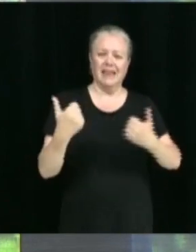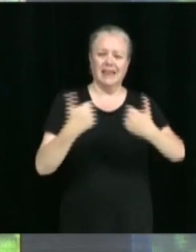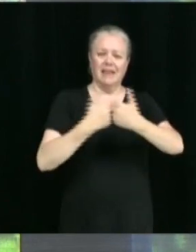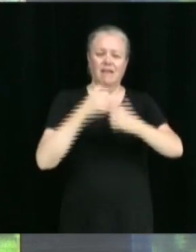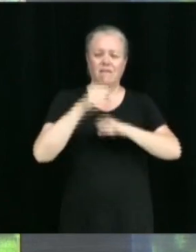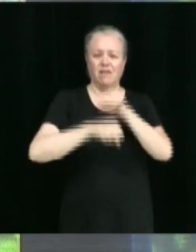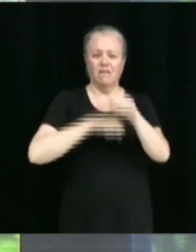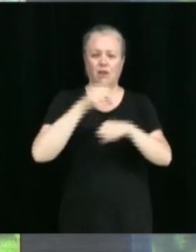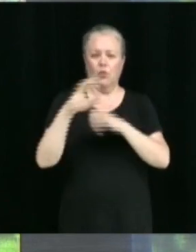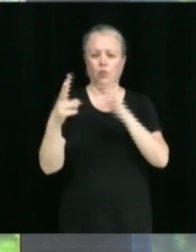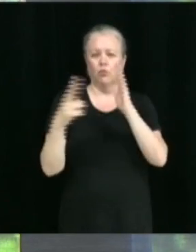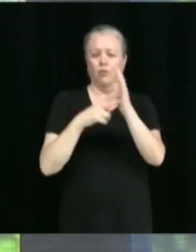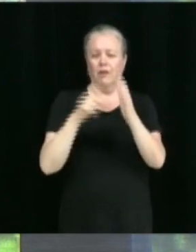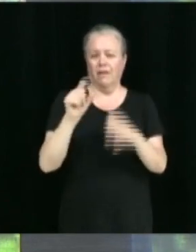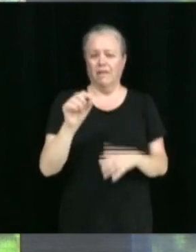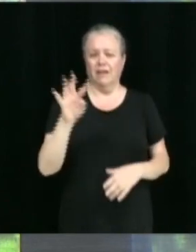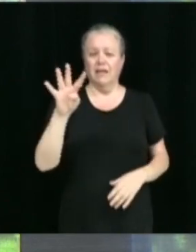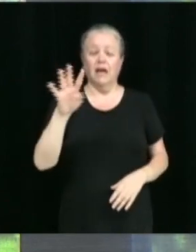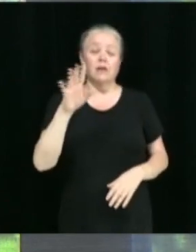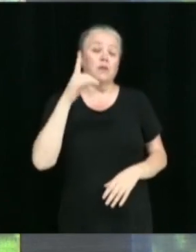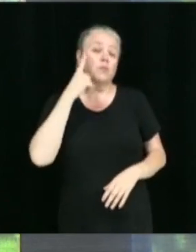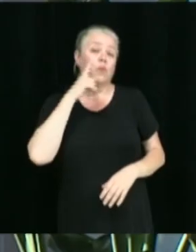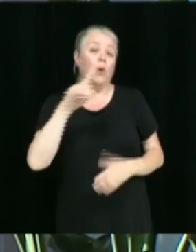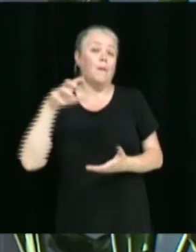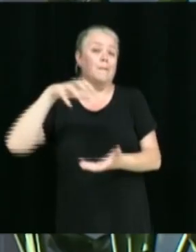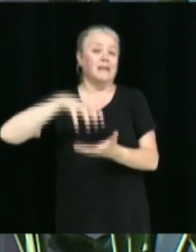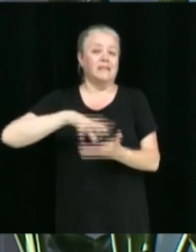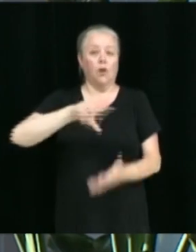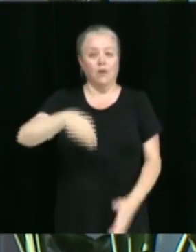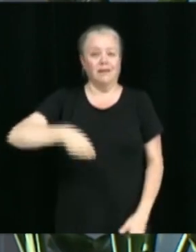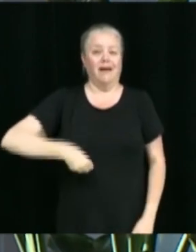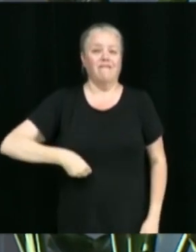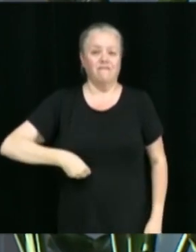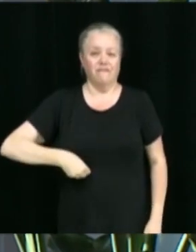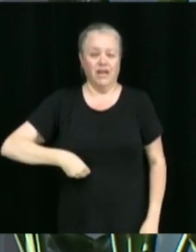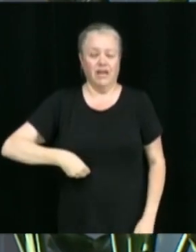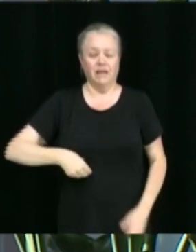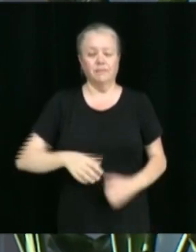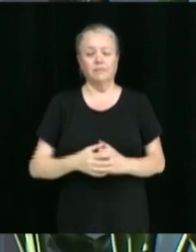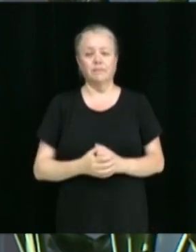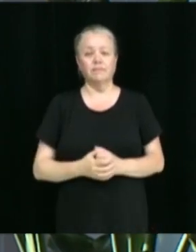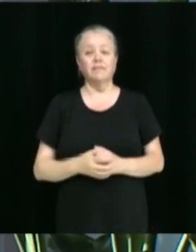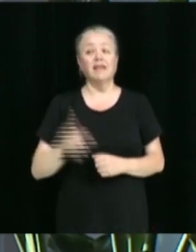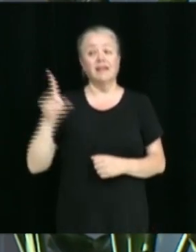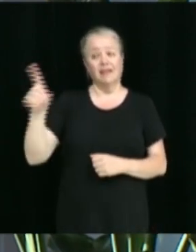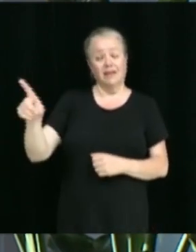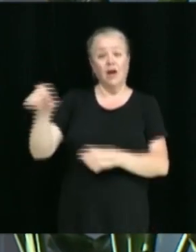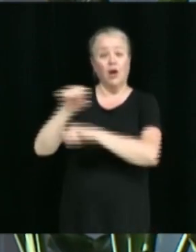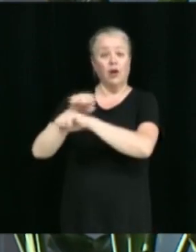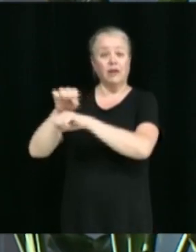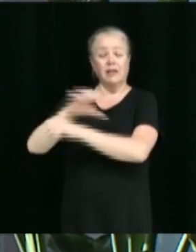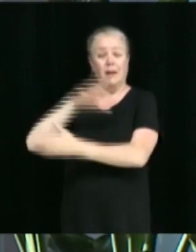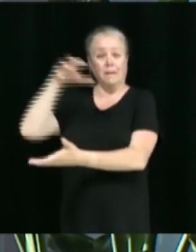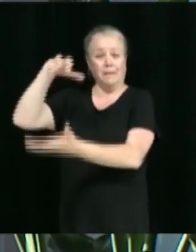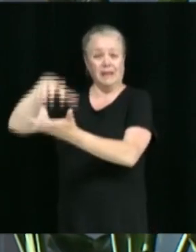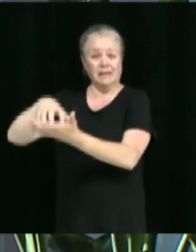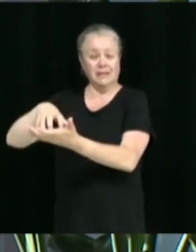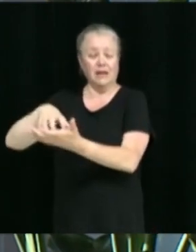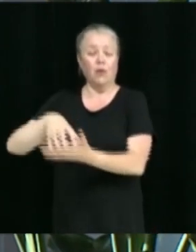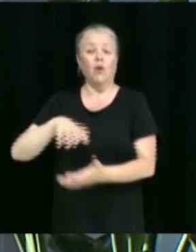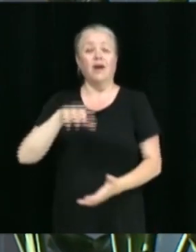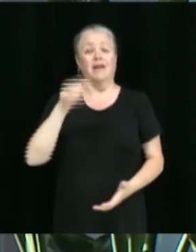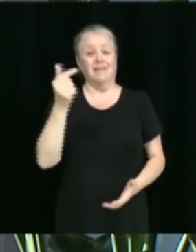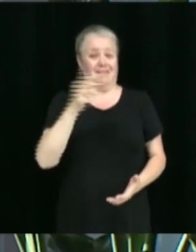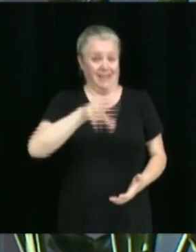des greffés Lina-Cyr. Il s'agit d'approuver la demande formulée par l'organisme La maison des greffés Lina-Cyr et d